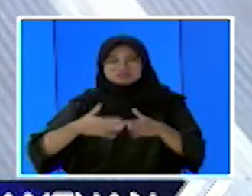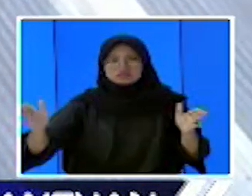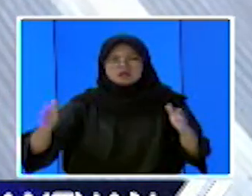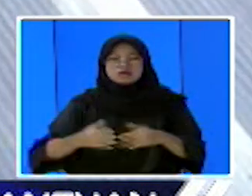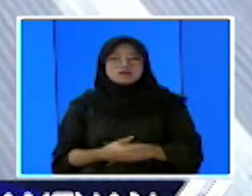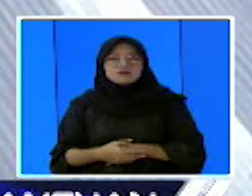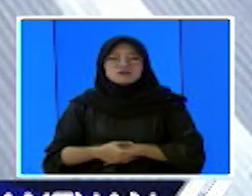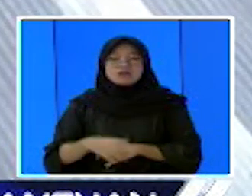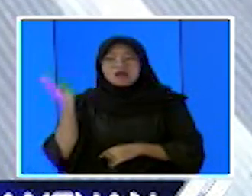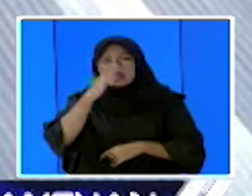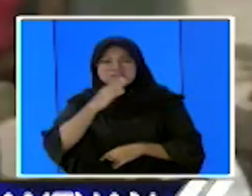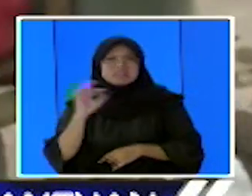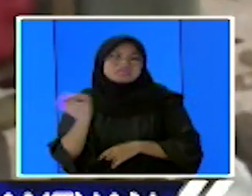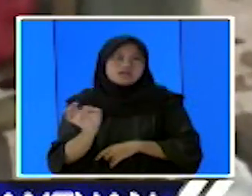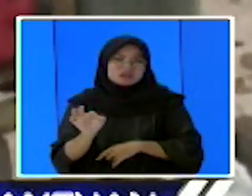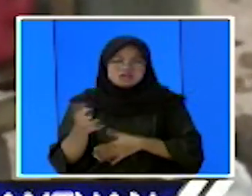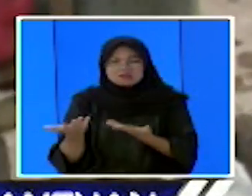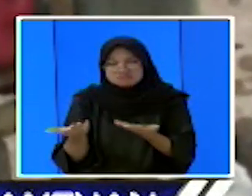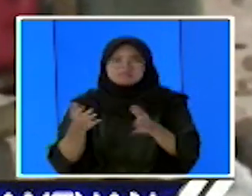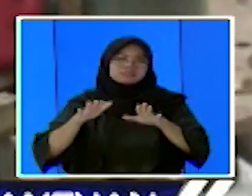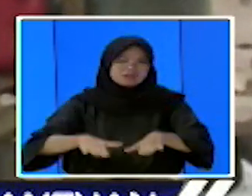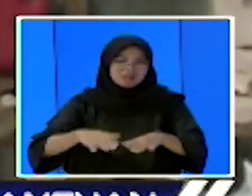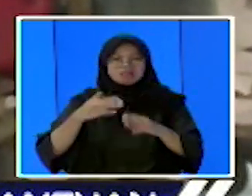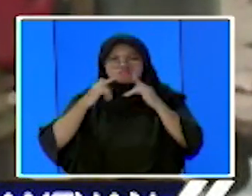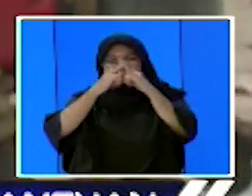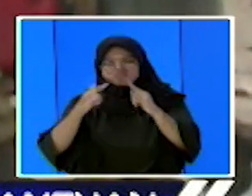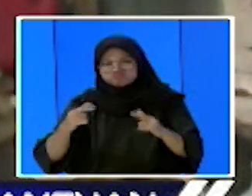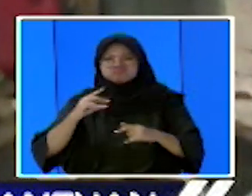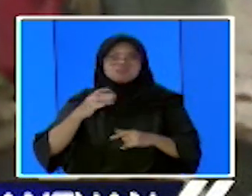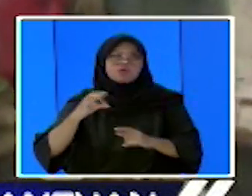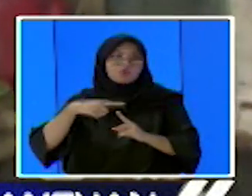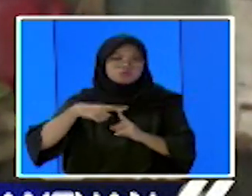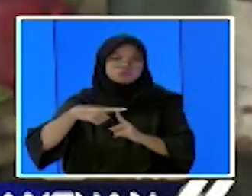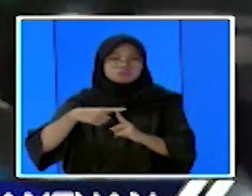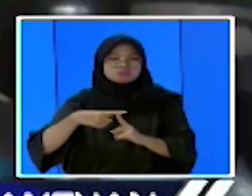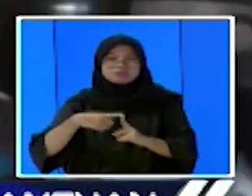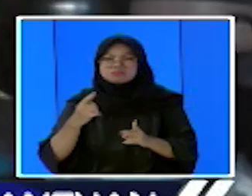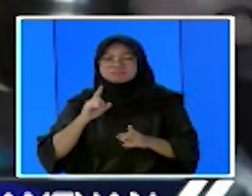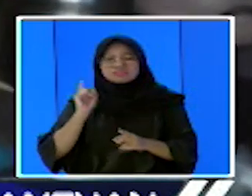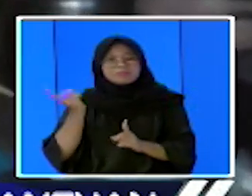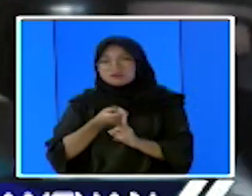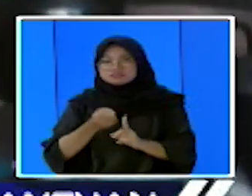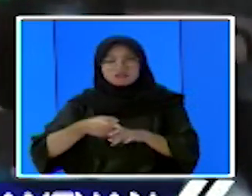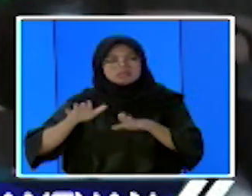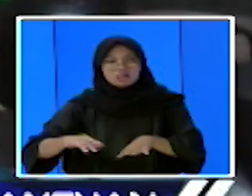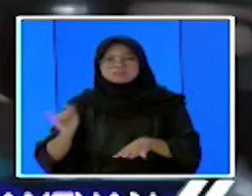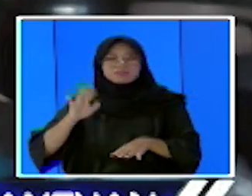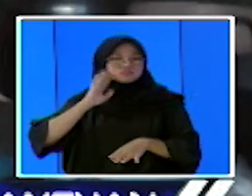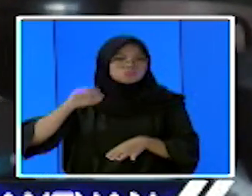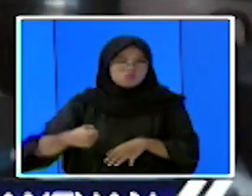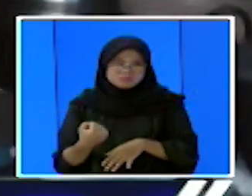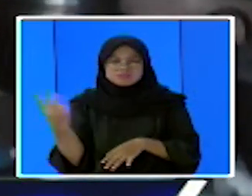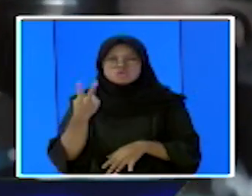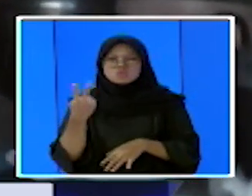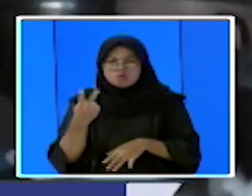reyot di sebuah kebun di desa pasir panjang. Bukan tanpa alasan, ia terpaksa tinggal di gubuk